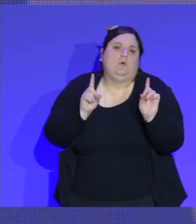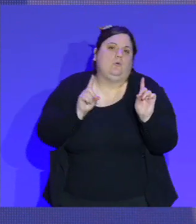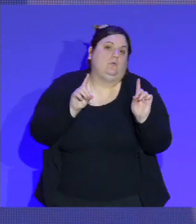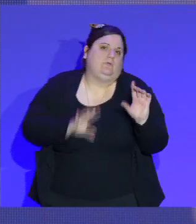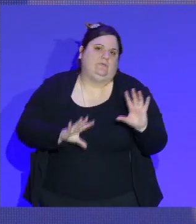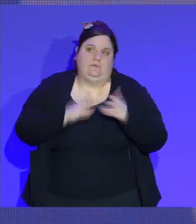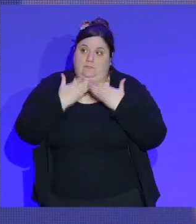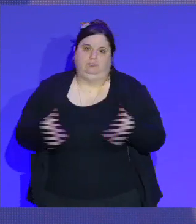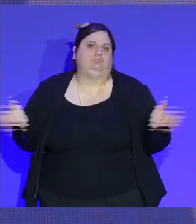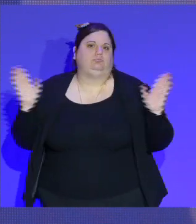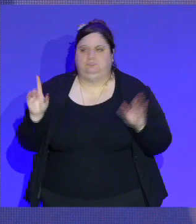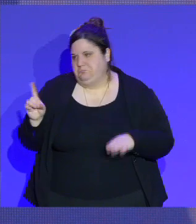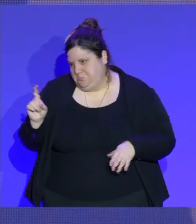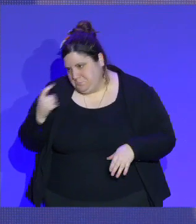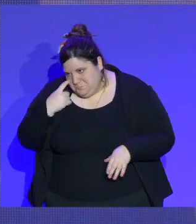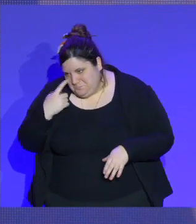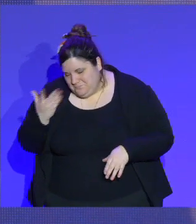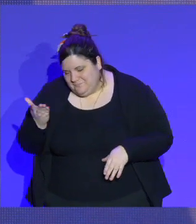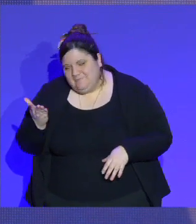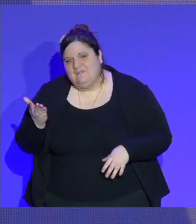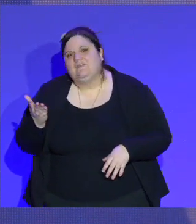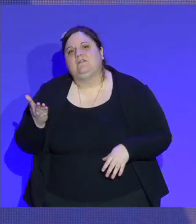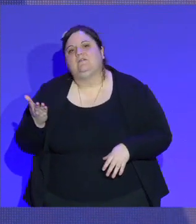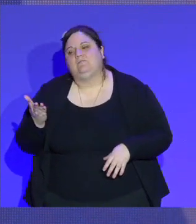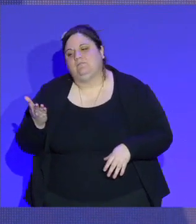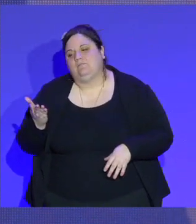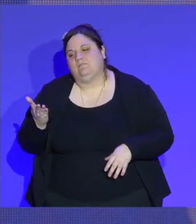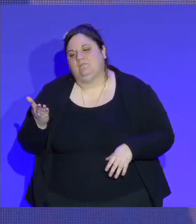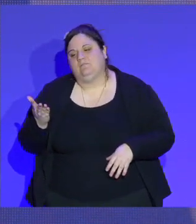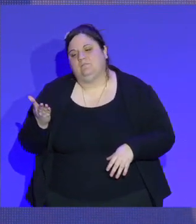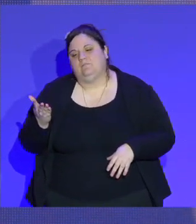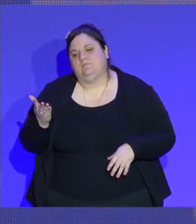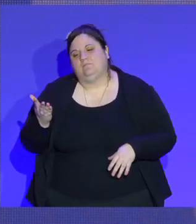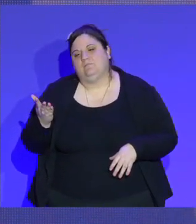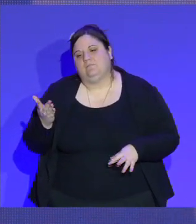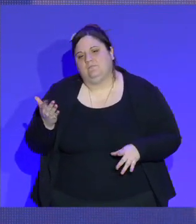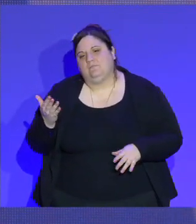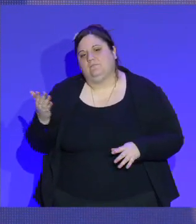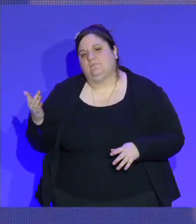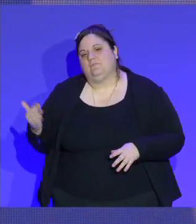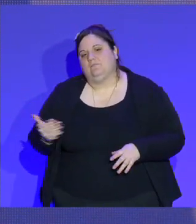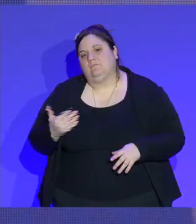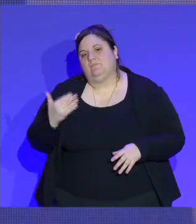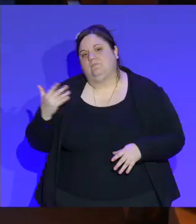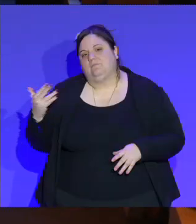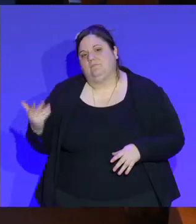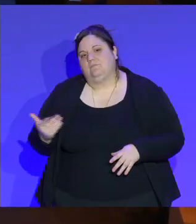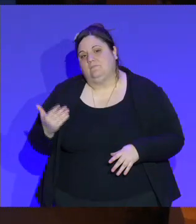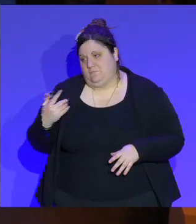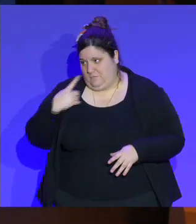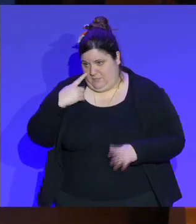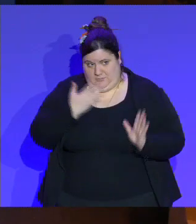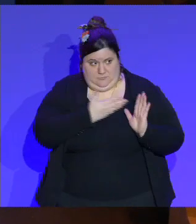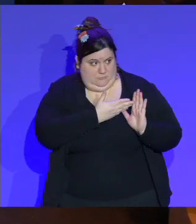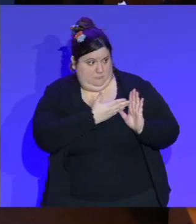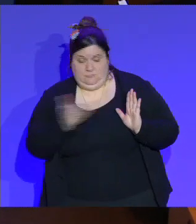se pose aussi la question pour toutes ces filières, pour